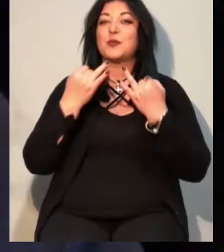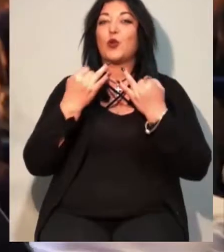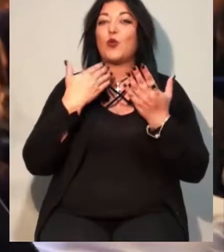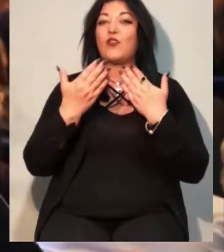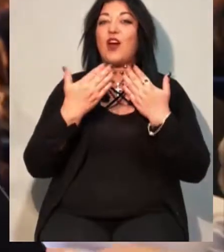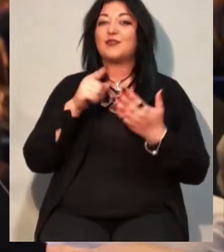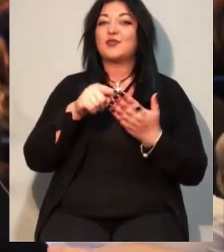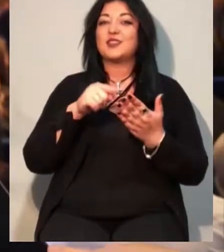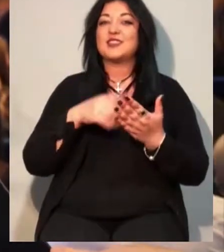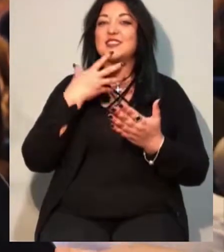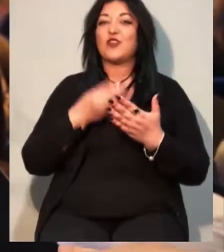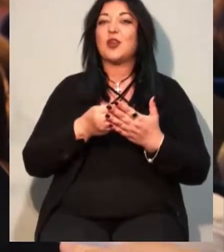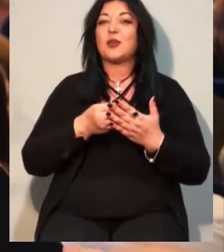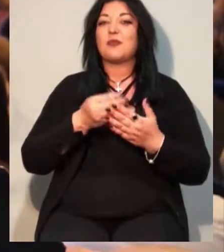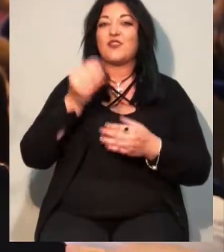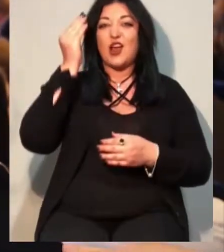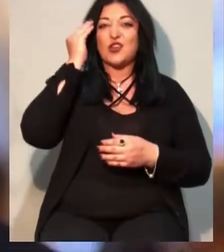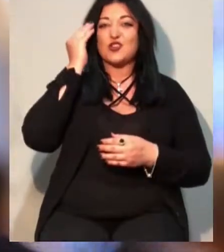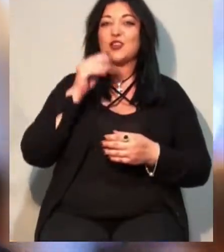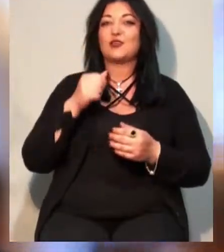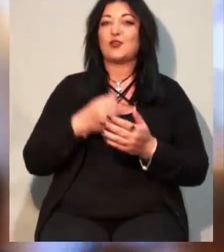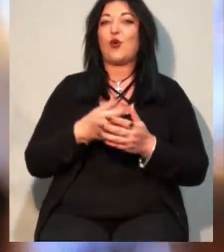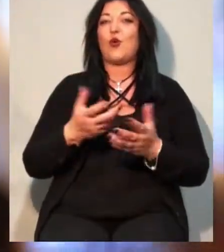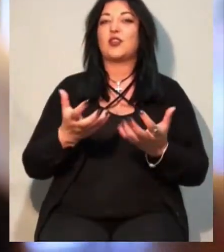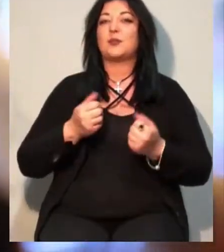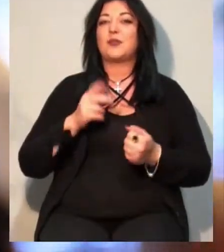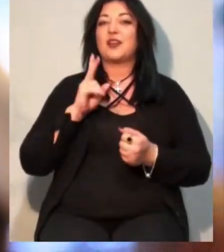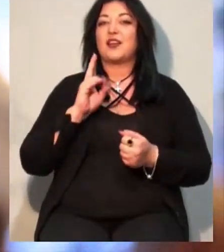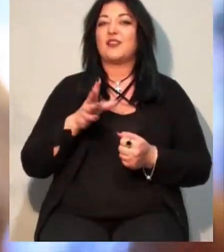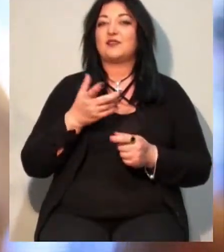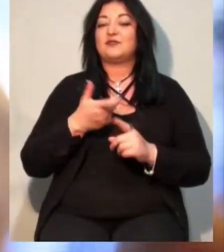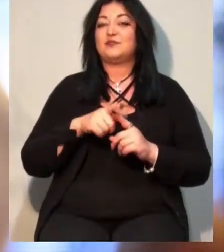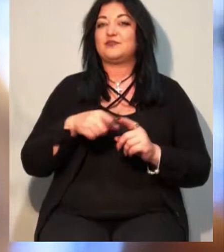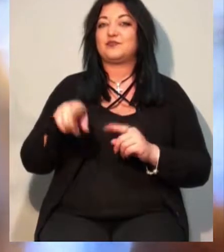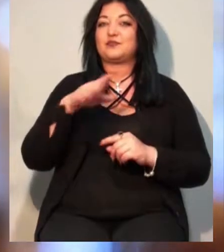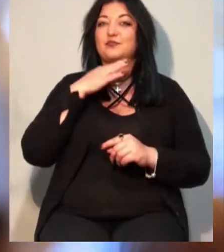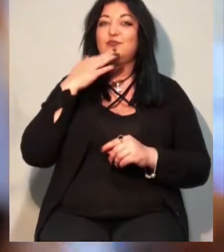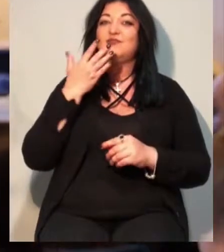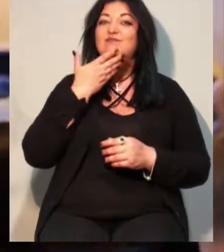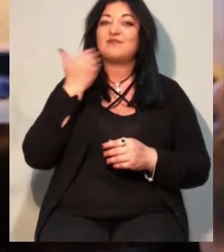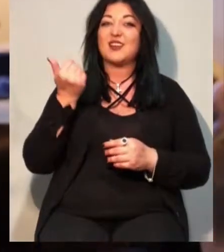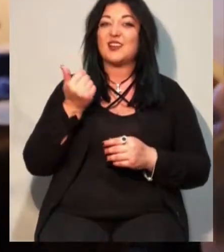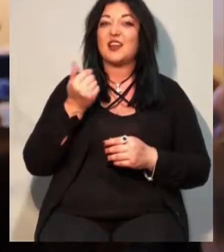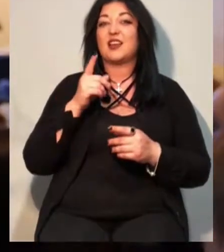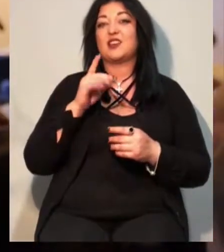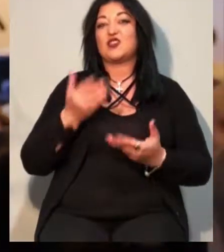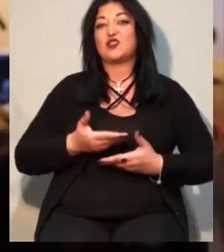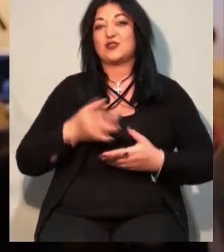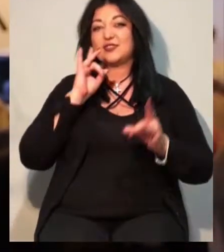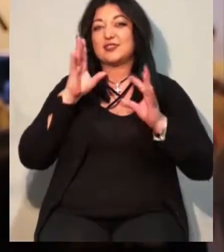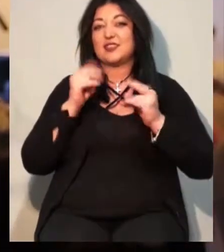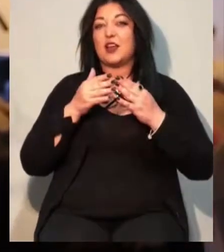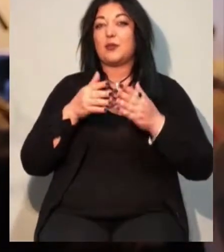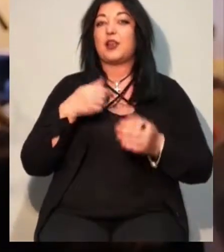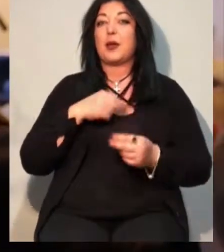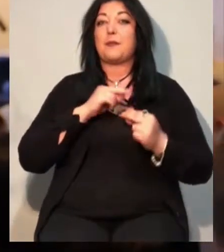враженнями стосовно отриманих квартир. Більшість з них до цього часу або їх винаймали, або мешкали на кораблях. Я працюю в Одесі,